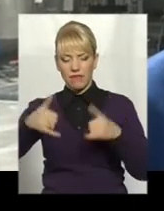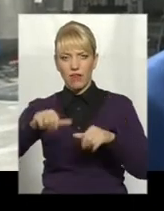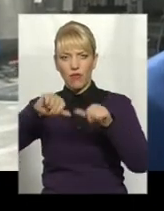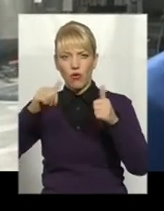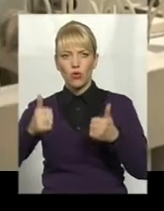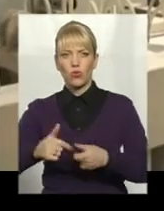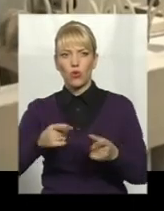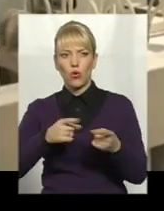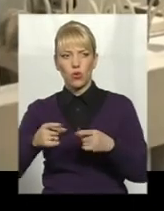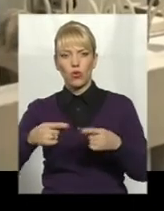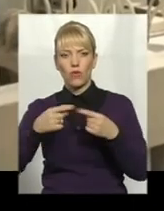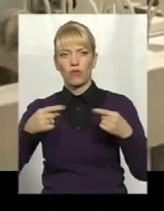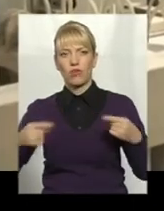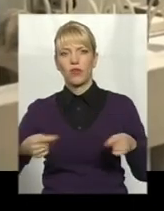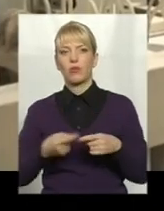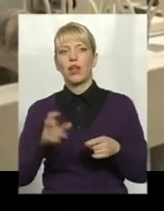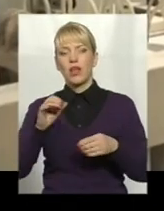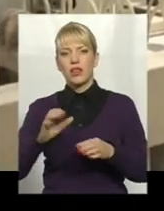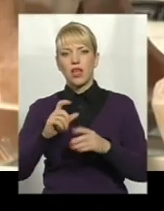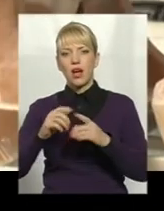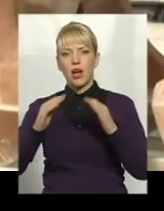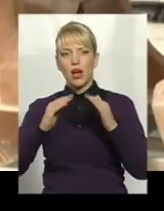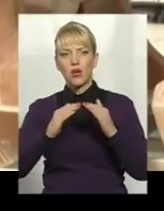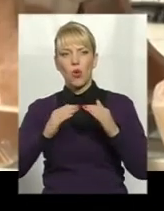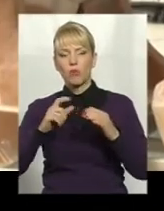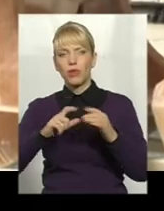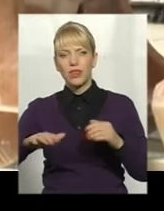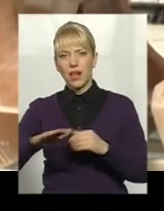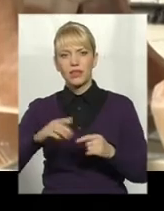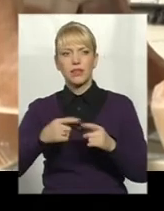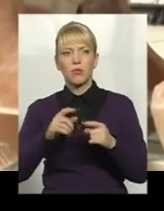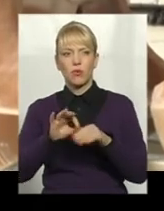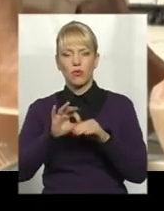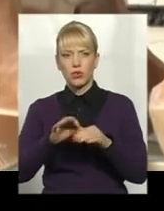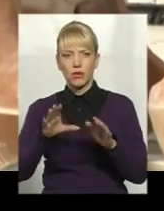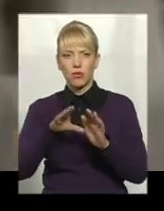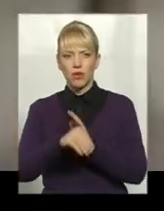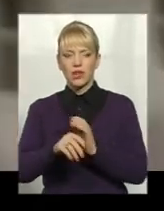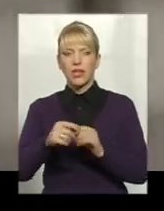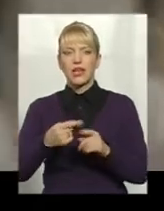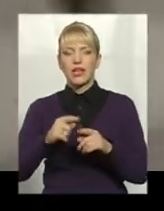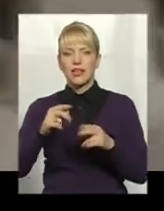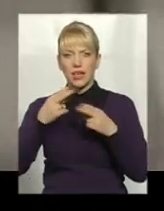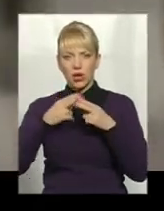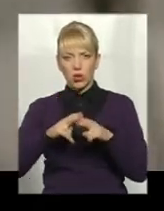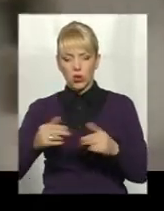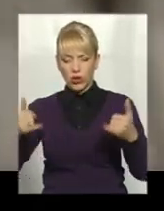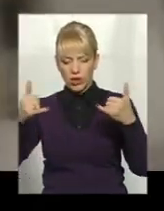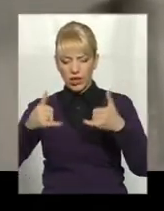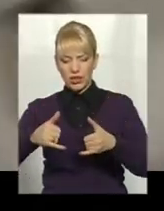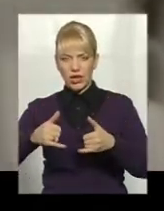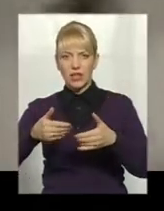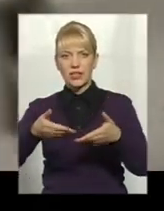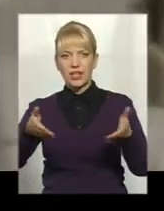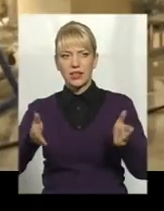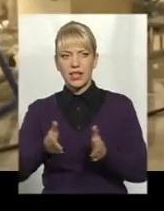готовий виріб. На комбінаті із повним циклом виробництва запроваджено найпрогресивнішу у світі технологію лиття сантехніки в полімерні форми